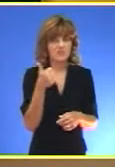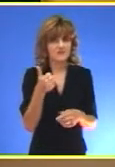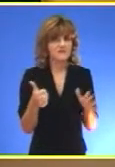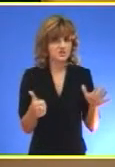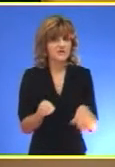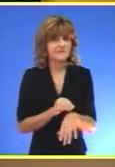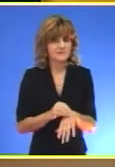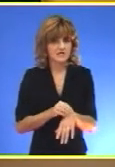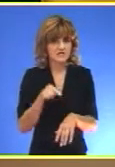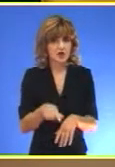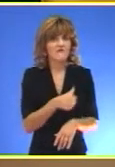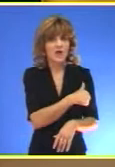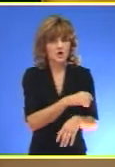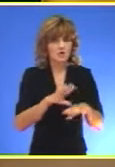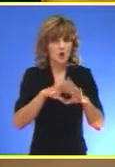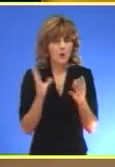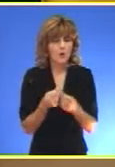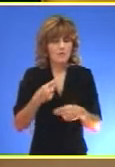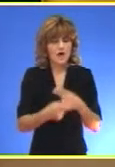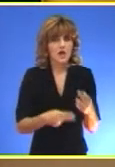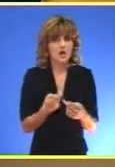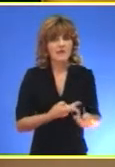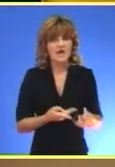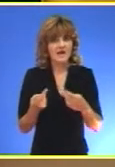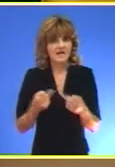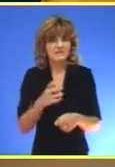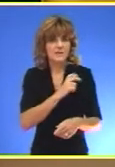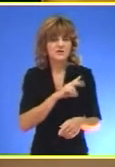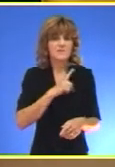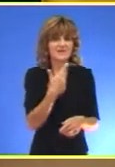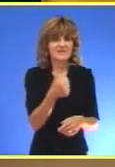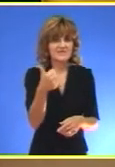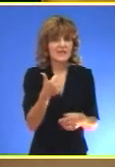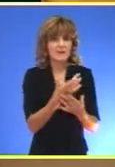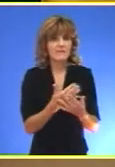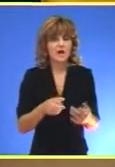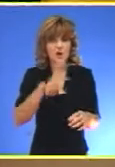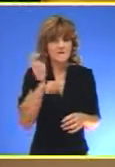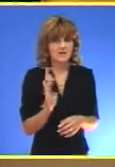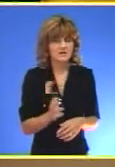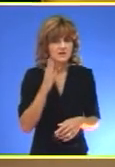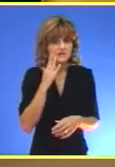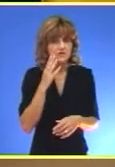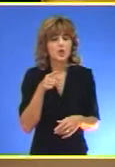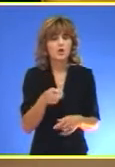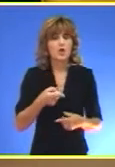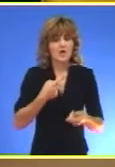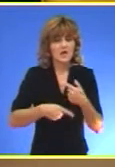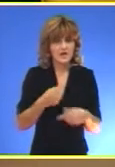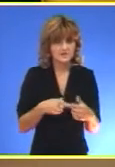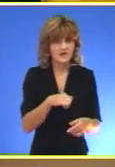šest meseci ove godine Ukupna robna razmena sa Poljskom Iznosila oko 21 miliona američkih dolara I da je u toj razmeni